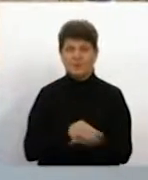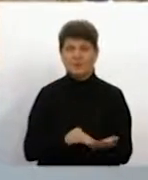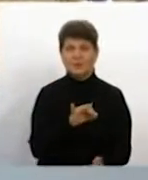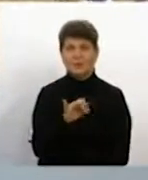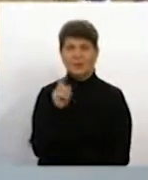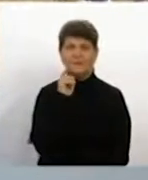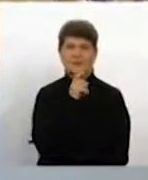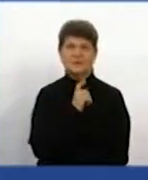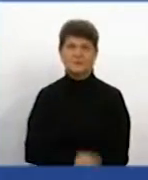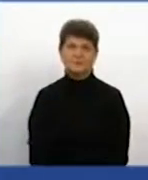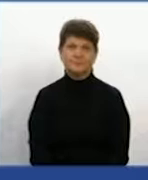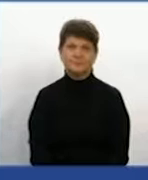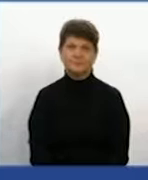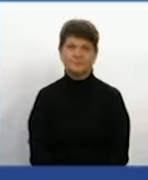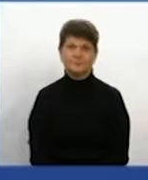Суспільному. Вінниця.